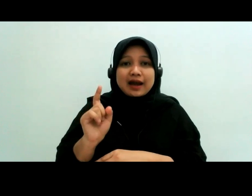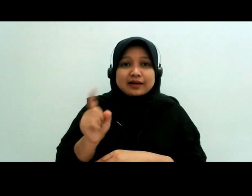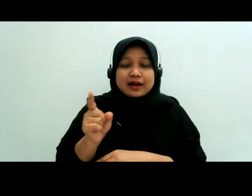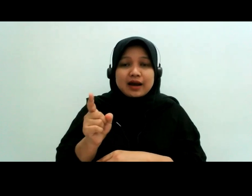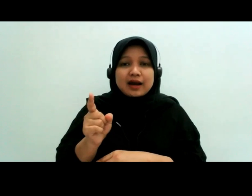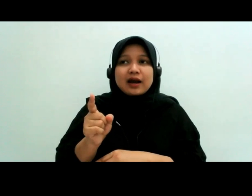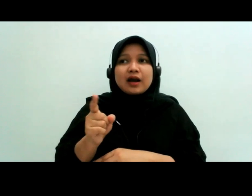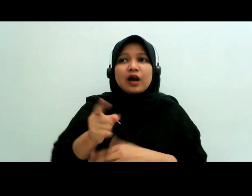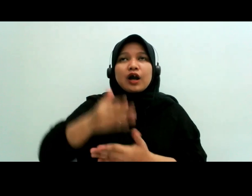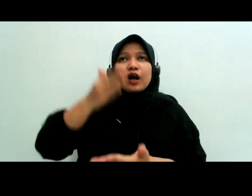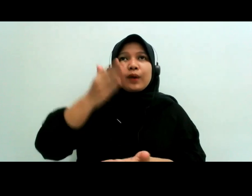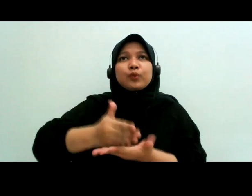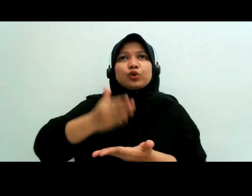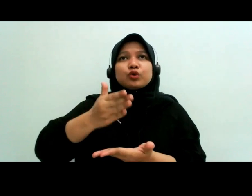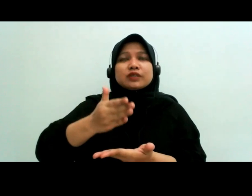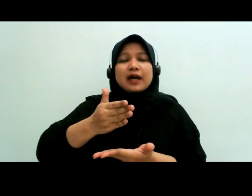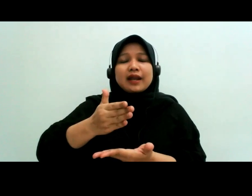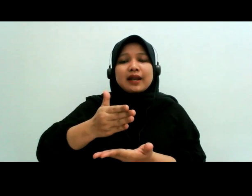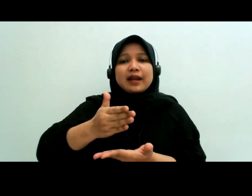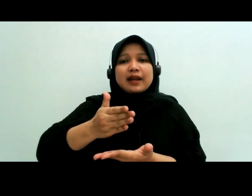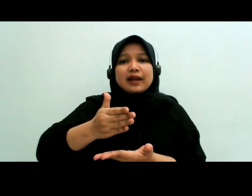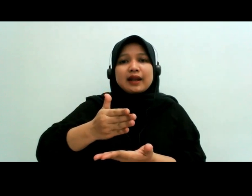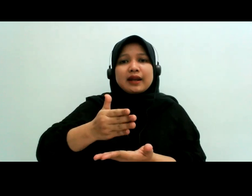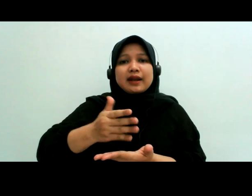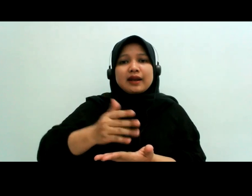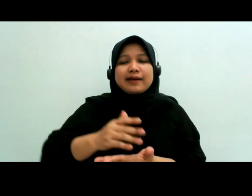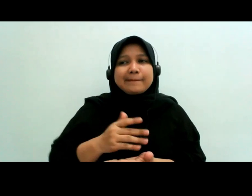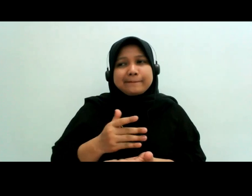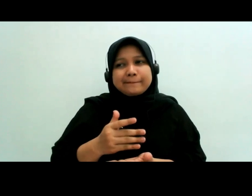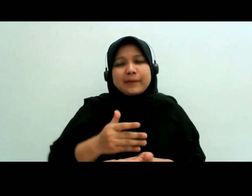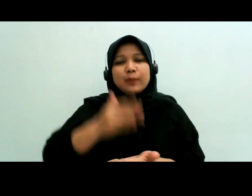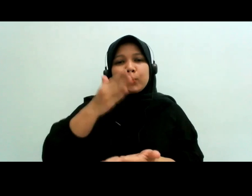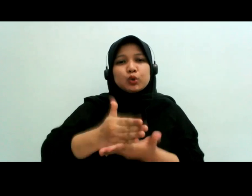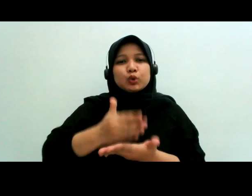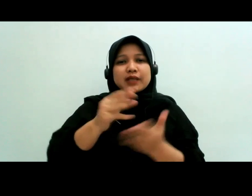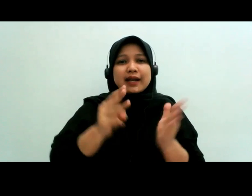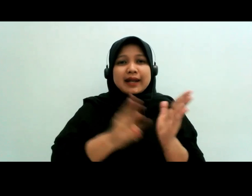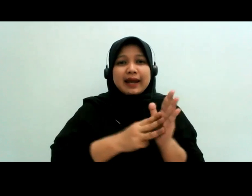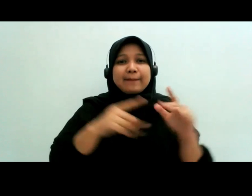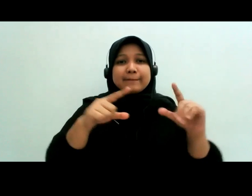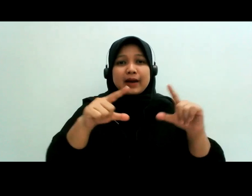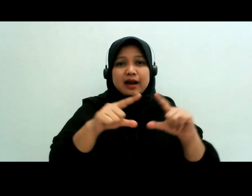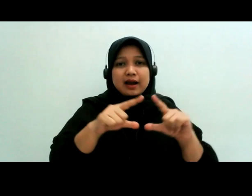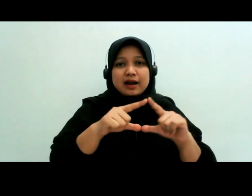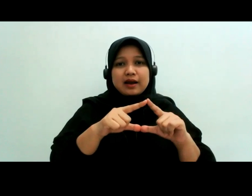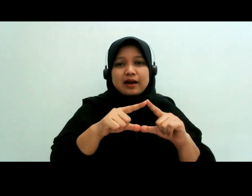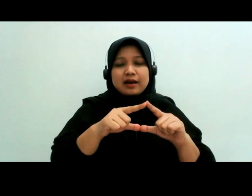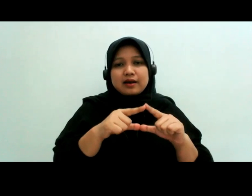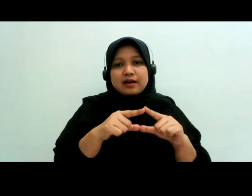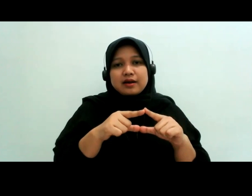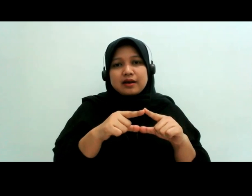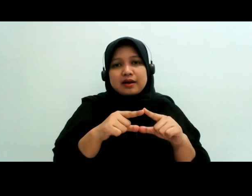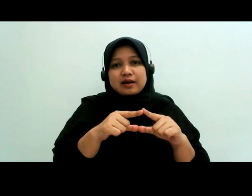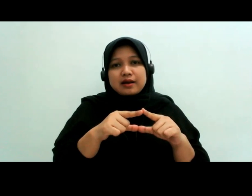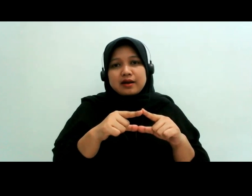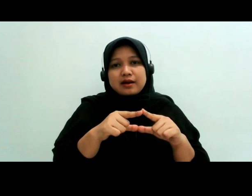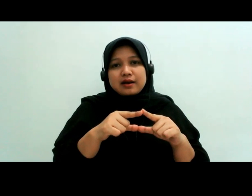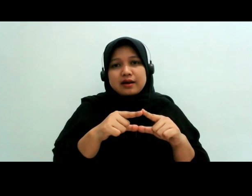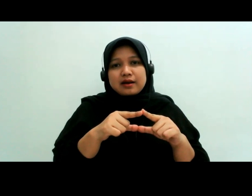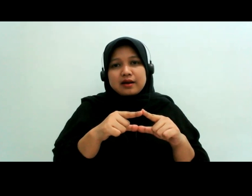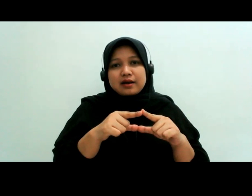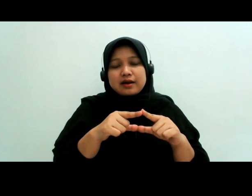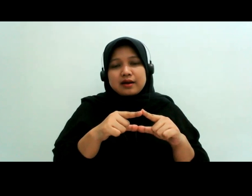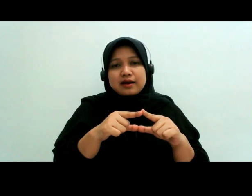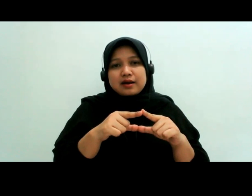putusan-putusan Pak Kam Agung yang menjadi contoh dari